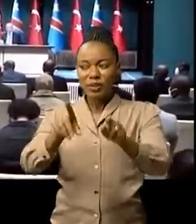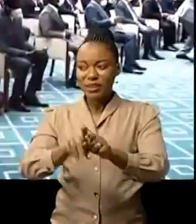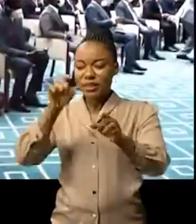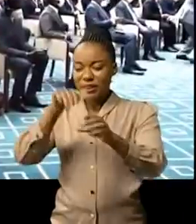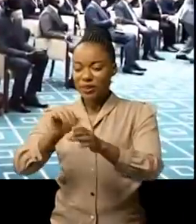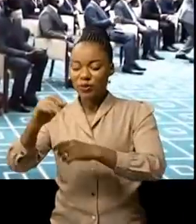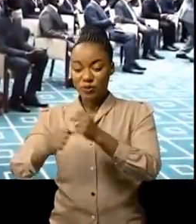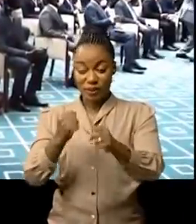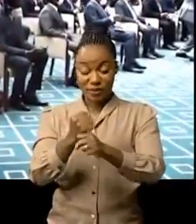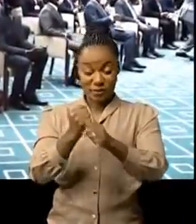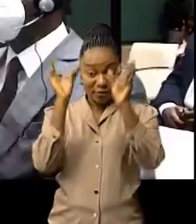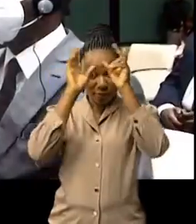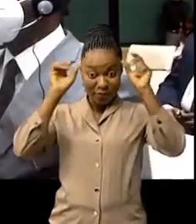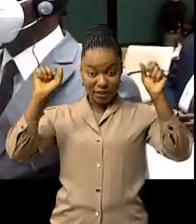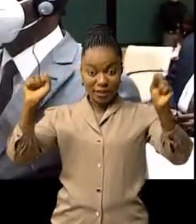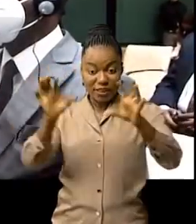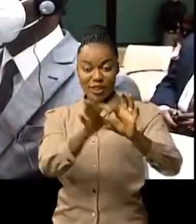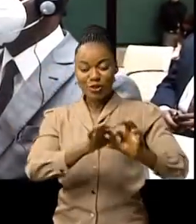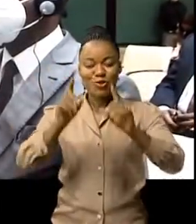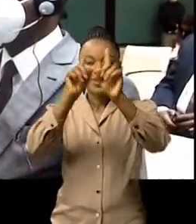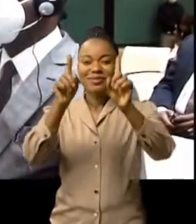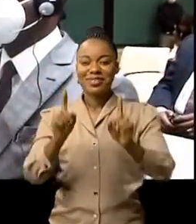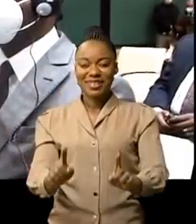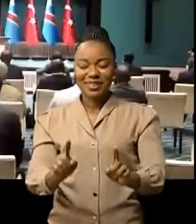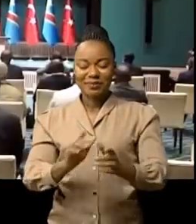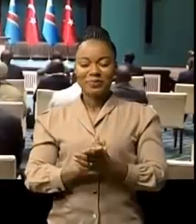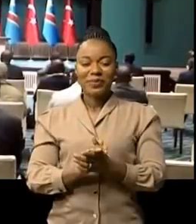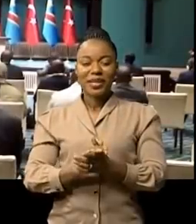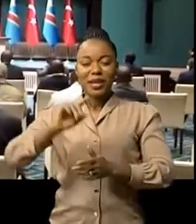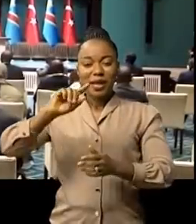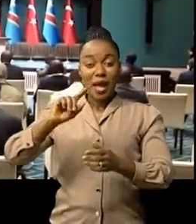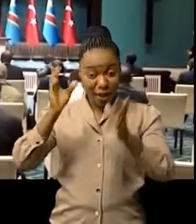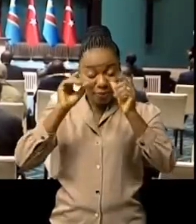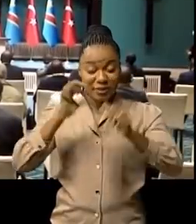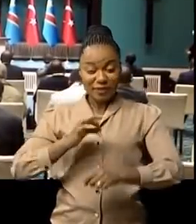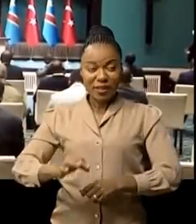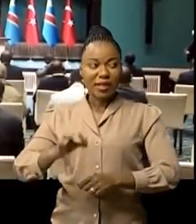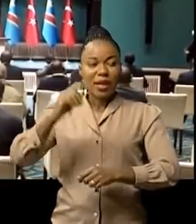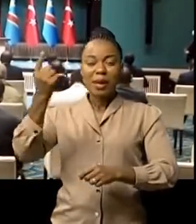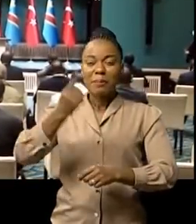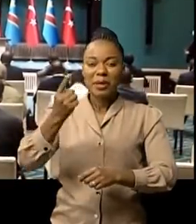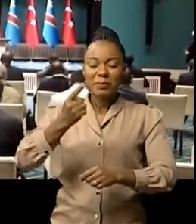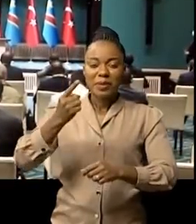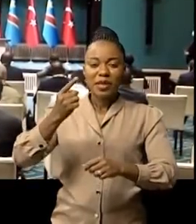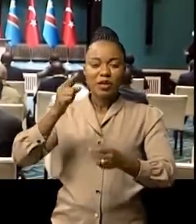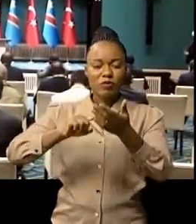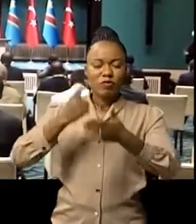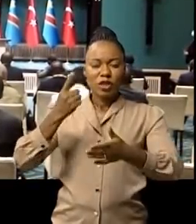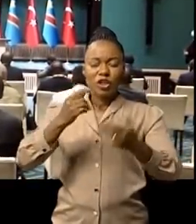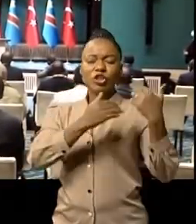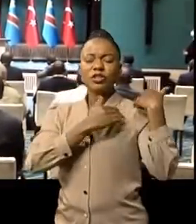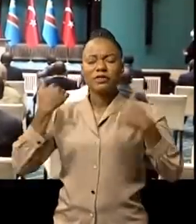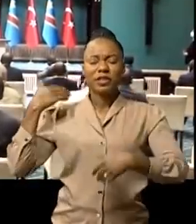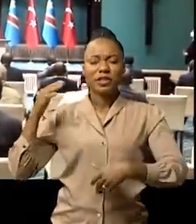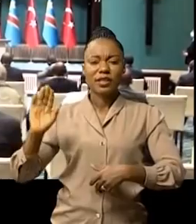sa casquette de président de l'Union africaine. C'est la première fois pour ceux qui ne le savent pas qu'un chef d'État de la République démocratique du